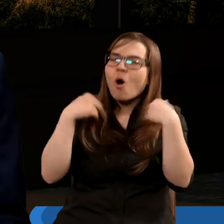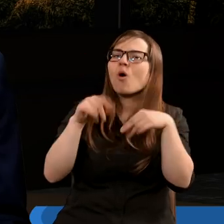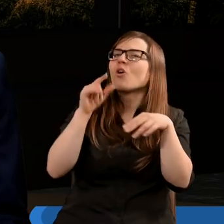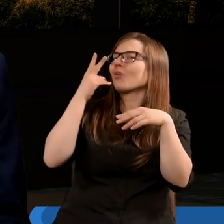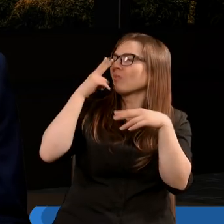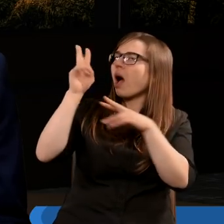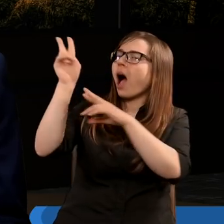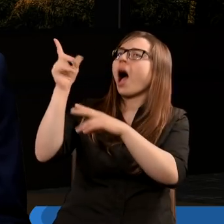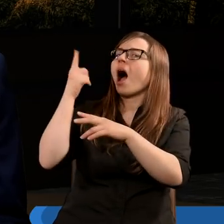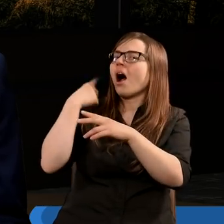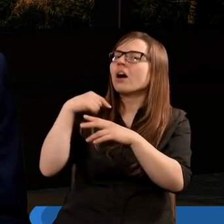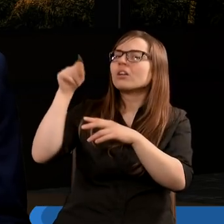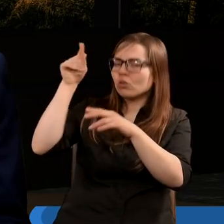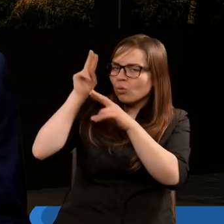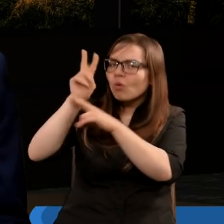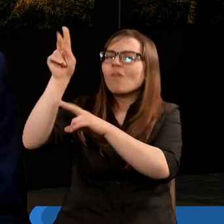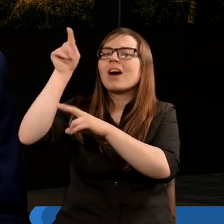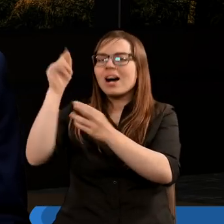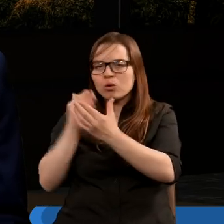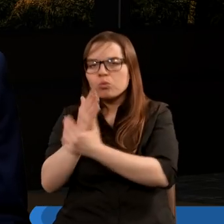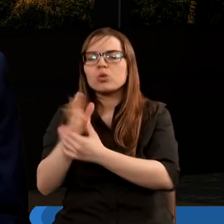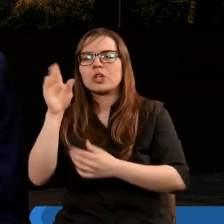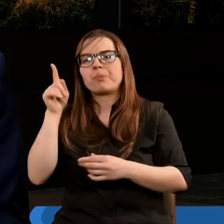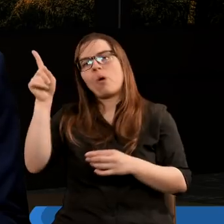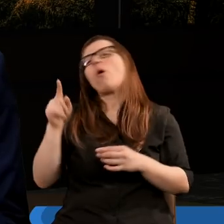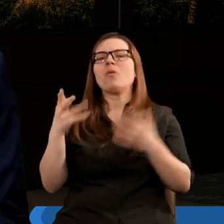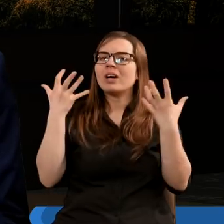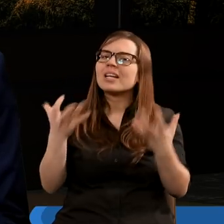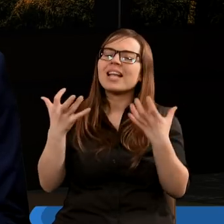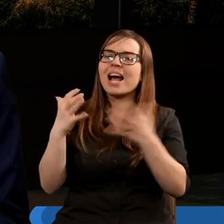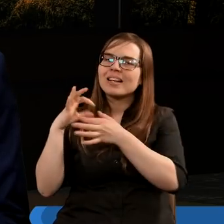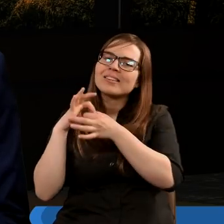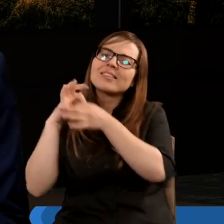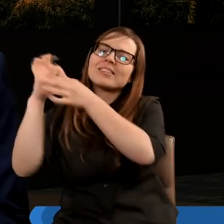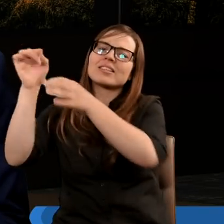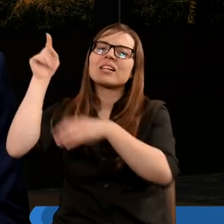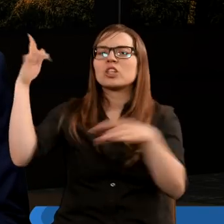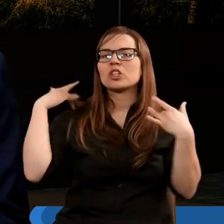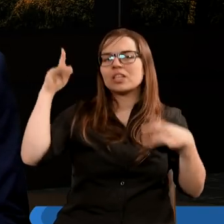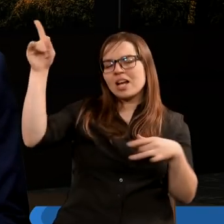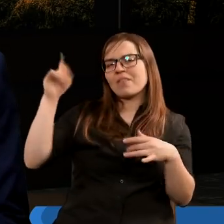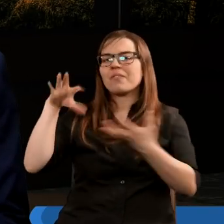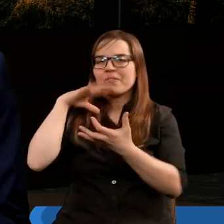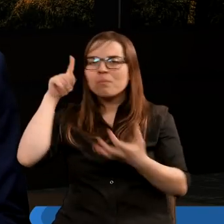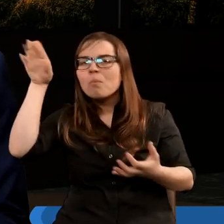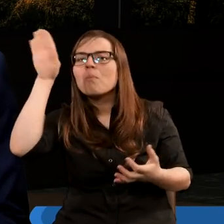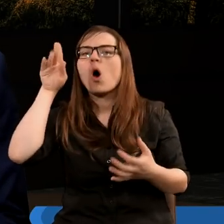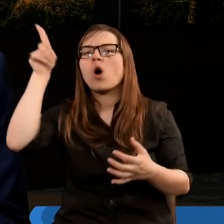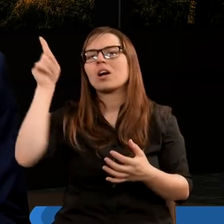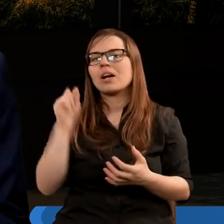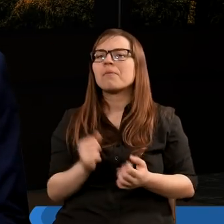i wtedy mogli Mu służyć. Tak to jest, że kiedy my widzimy te rzeczy na tym świecie,